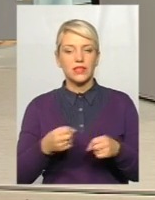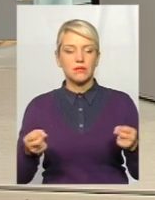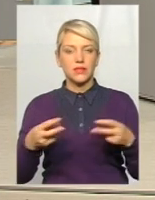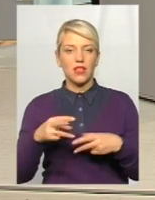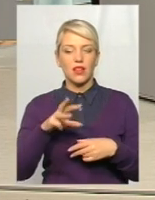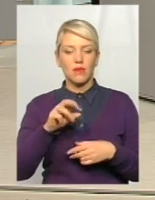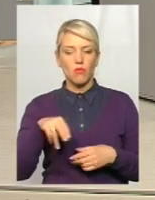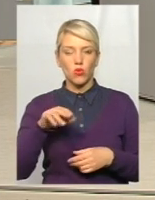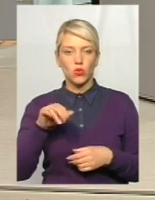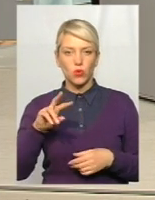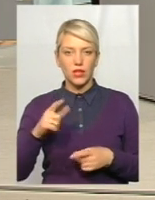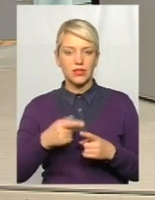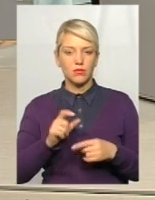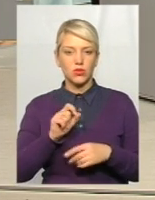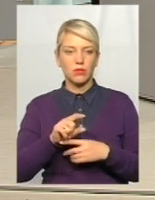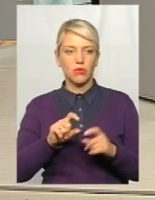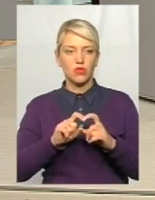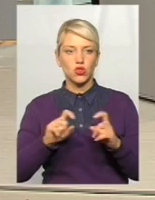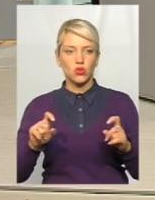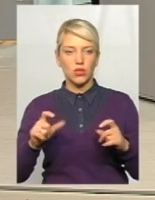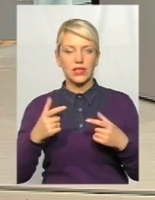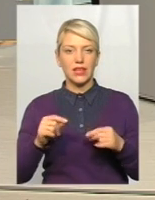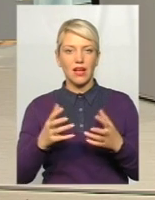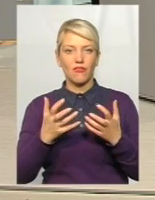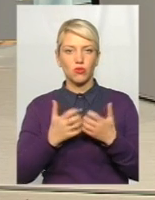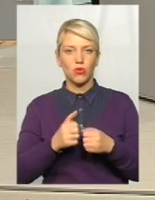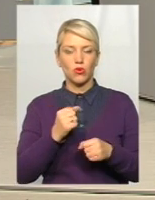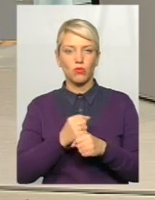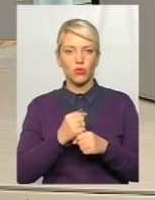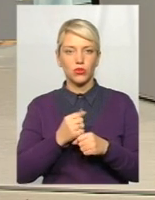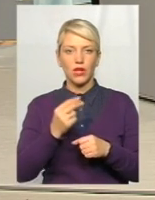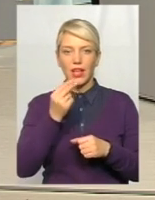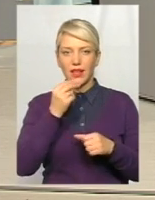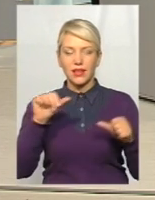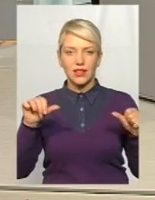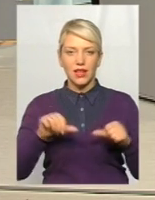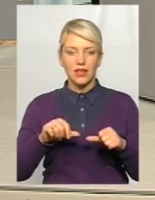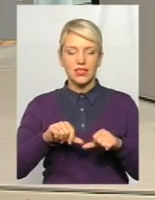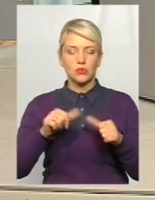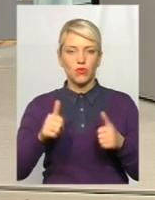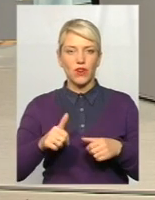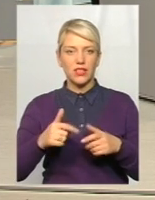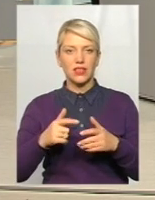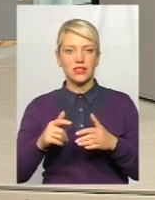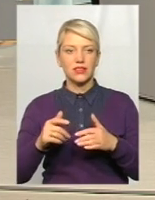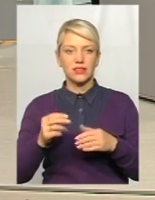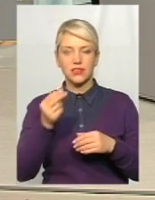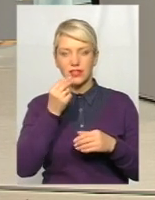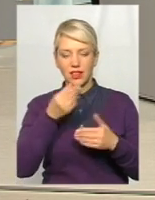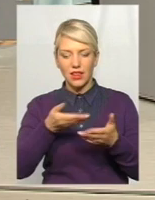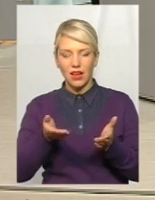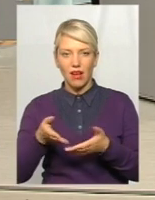з ально-ганційної школи, де автоматизували роботу їдальні, формування страв, таке все інше. Тобто це також є.